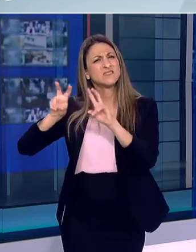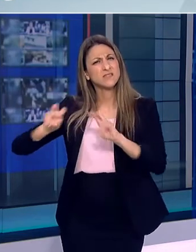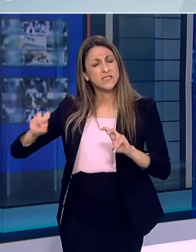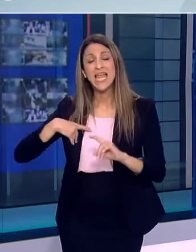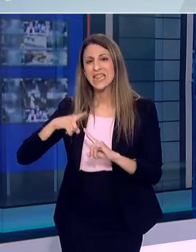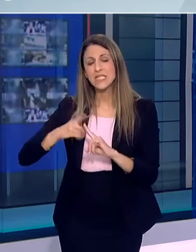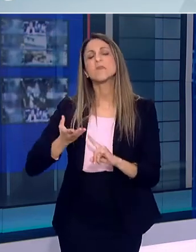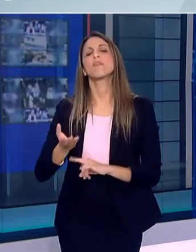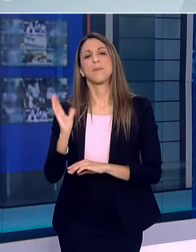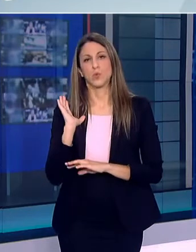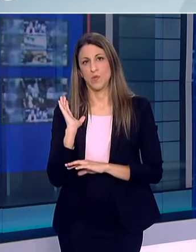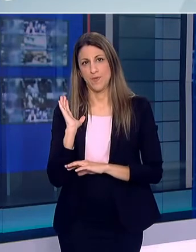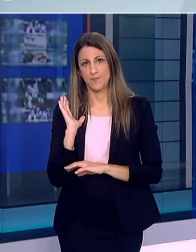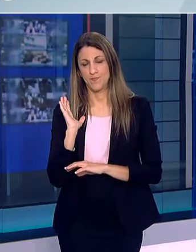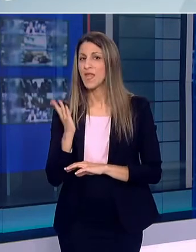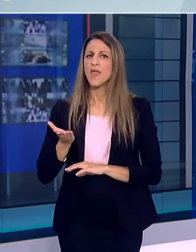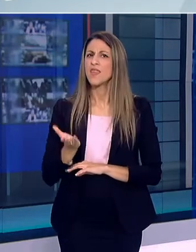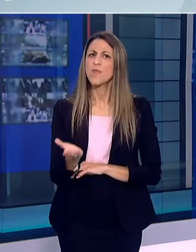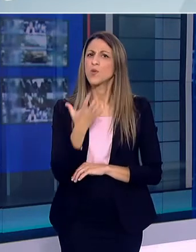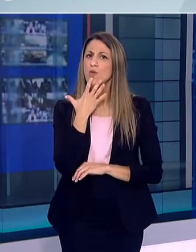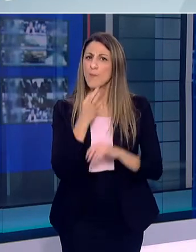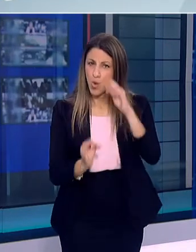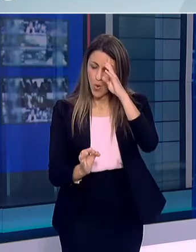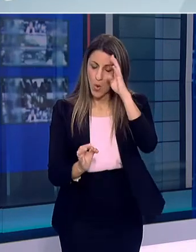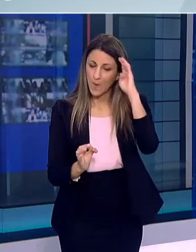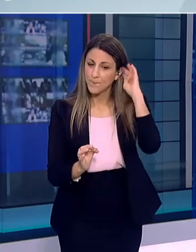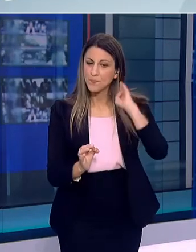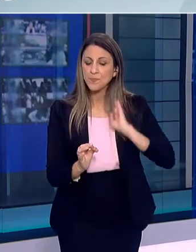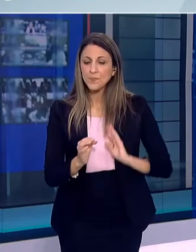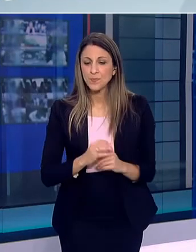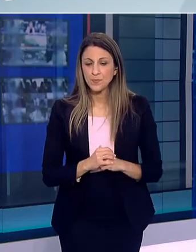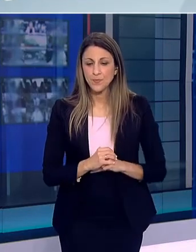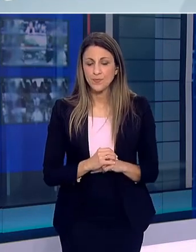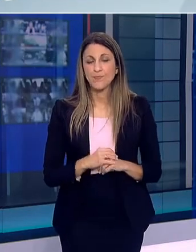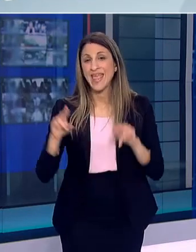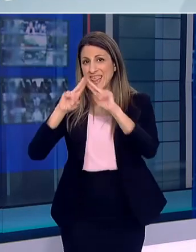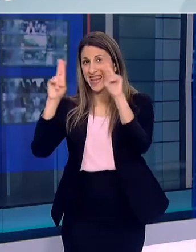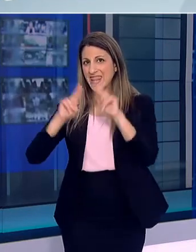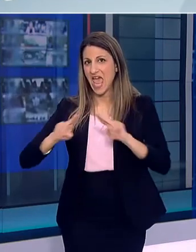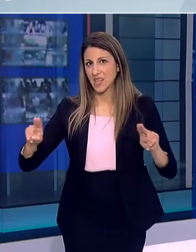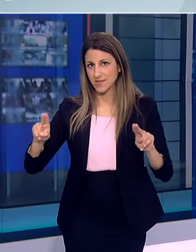προτείνεται και δεν προτείνεται από το Διεθνή